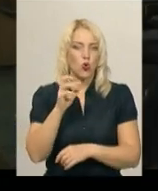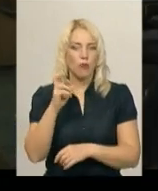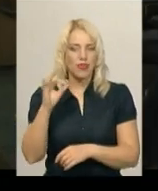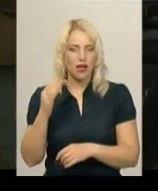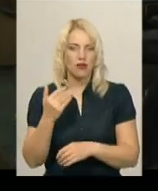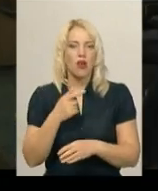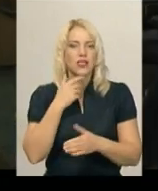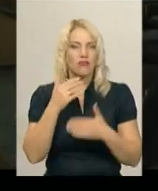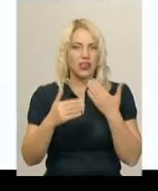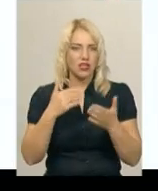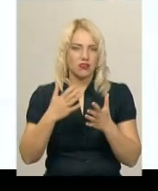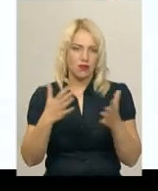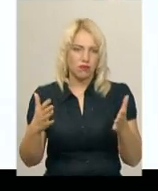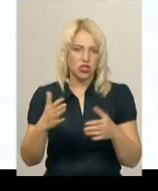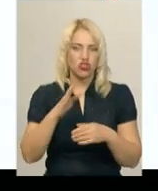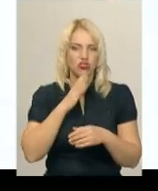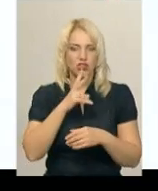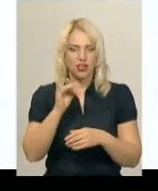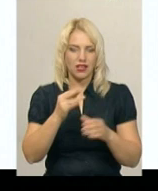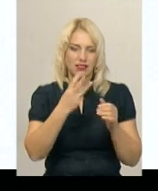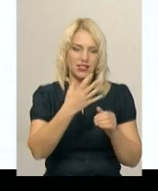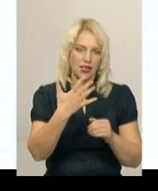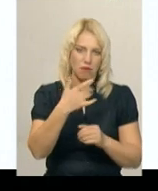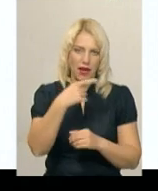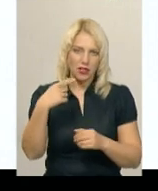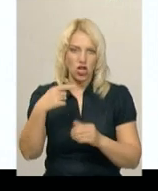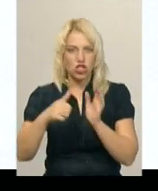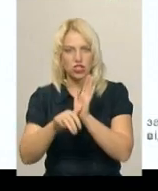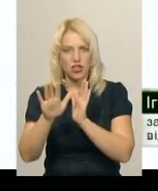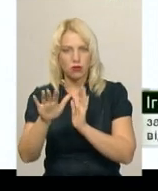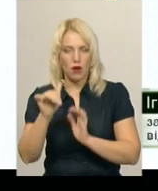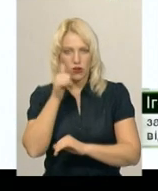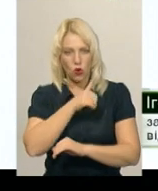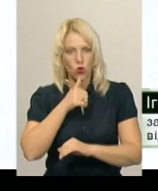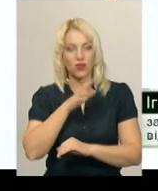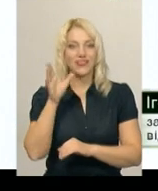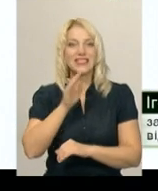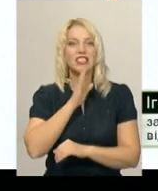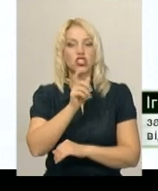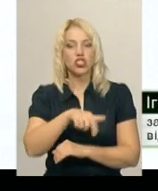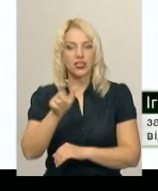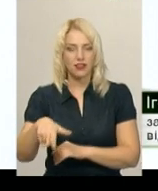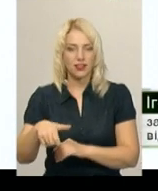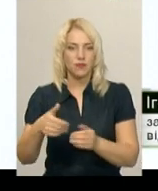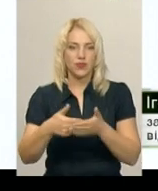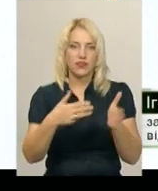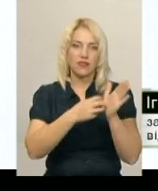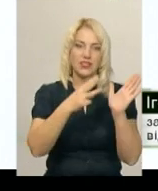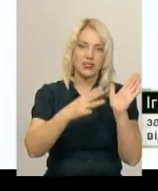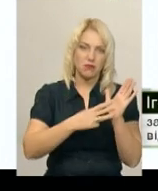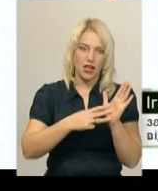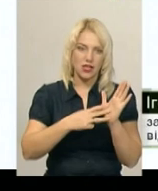переважно жінки від 35 до 65 років. Всі жінки від 18